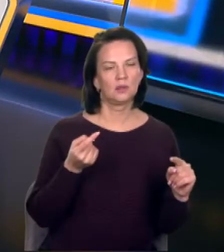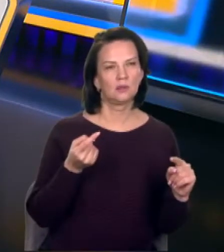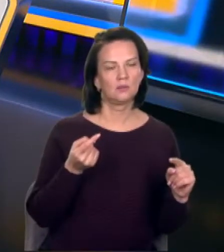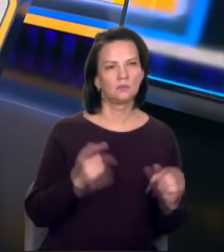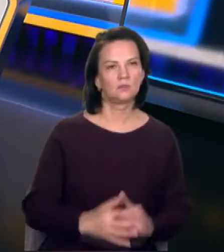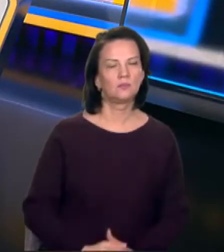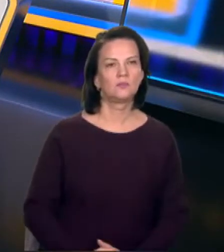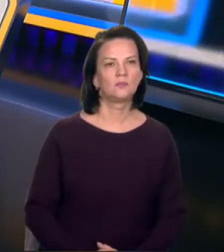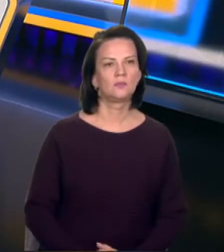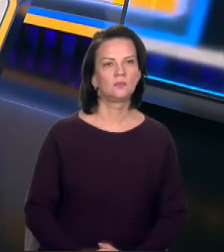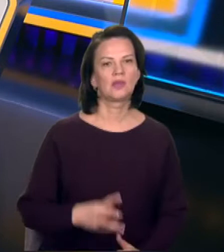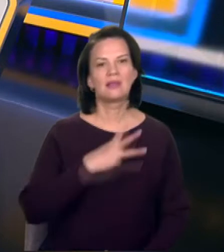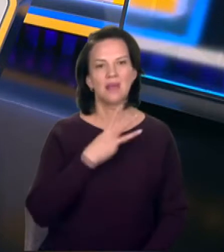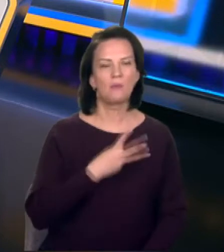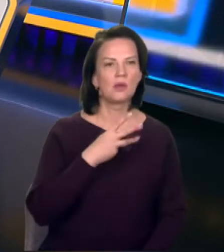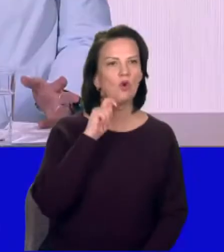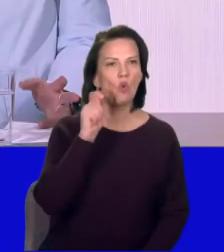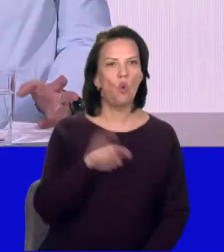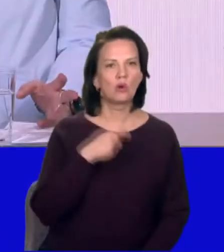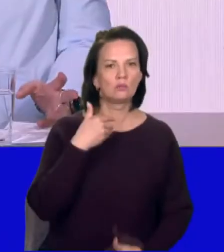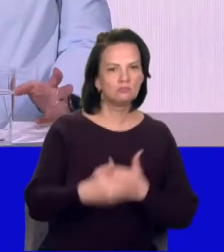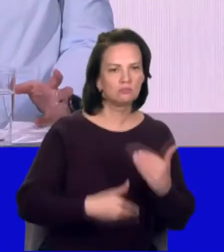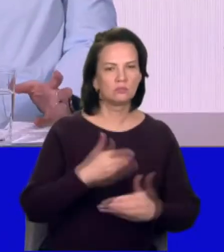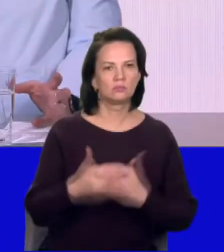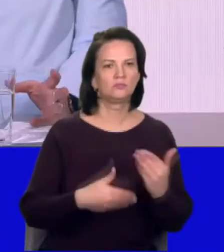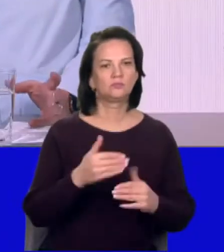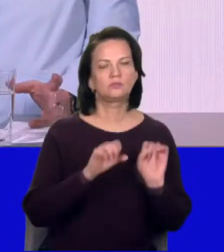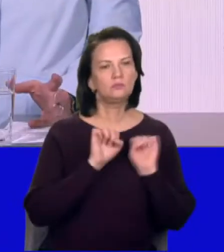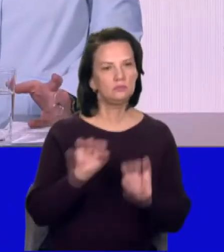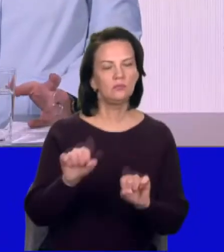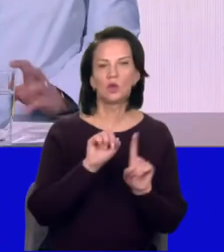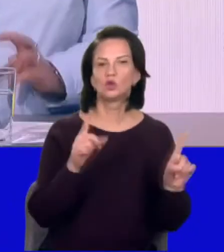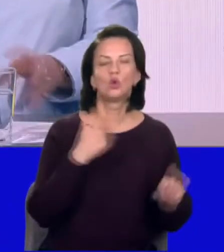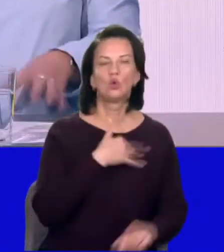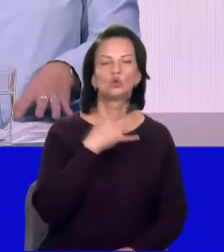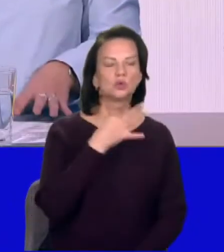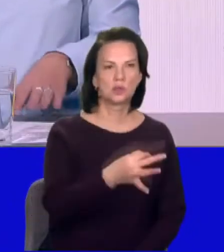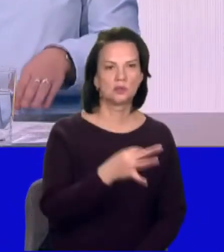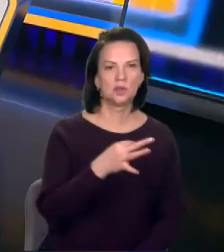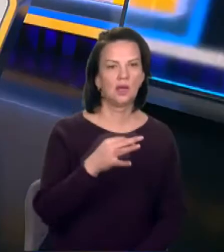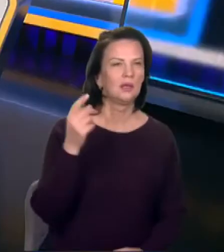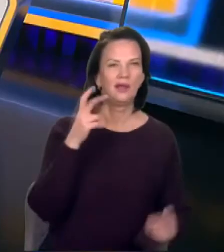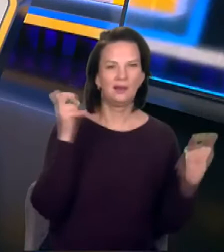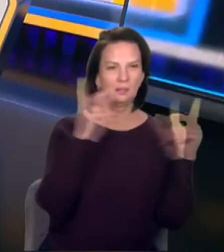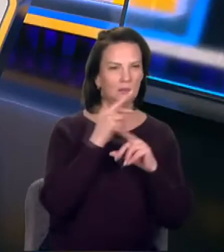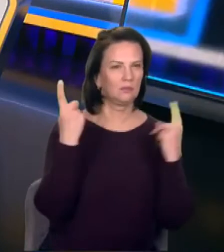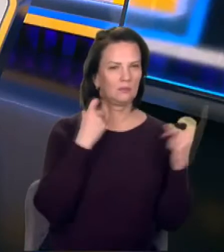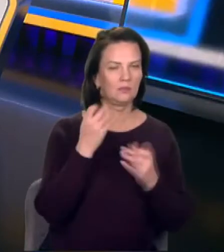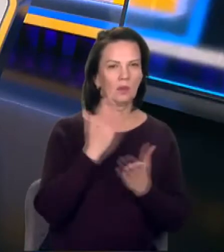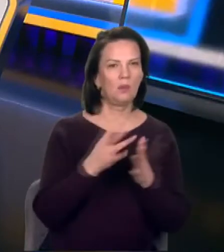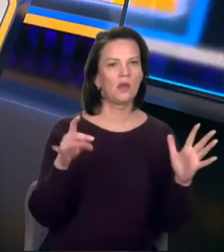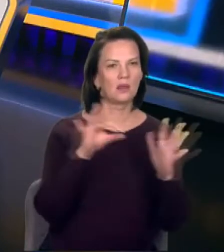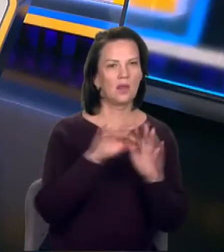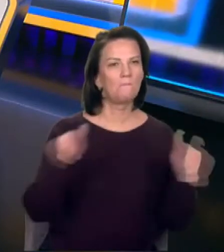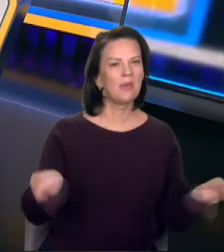рухатися в напрямок захисту. І що я хочу тут сказати, що дезінформація має на меті підірвати демократію, здійснюючи